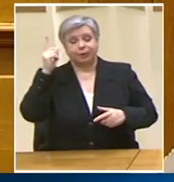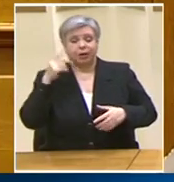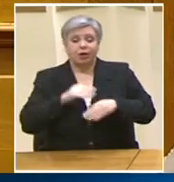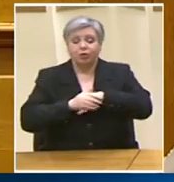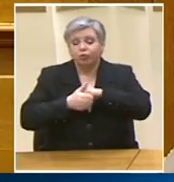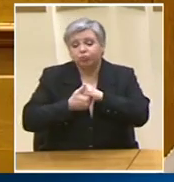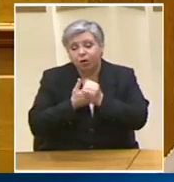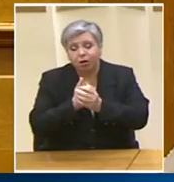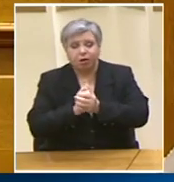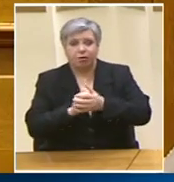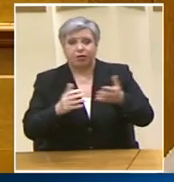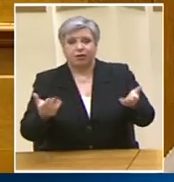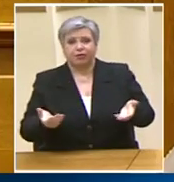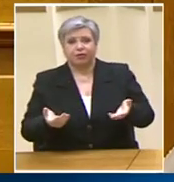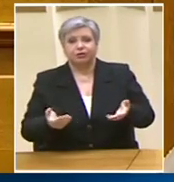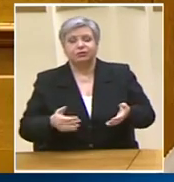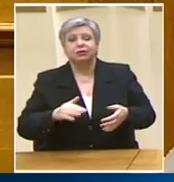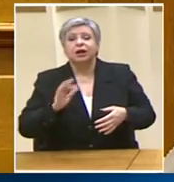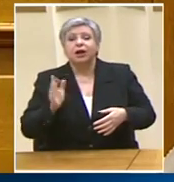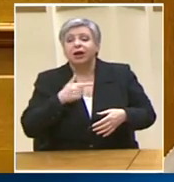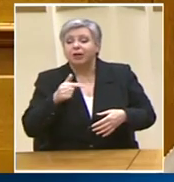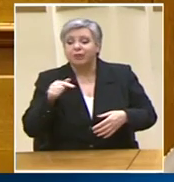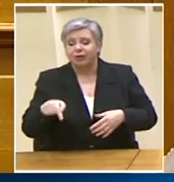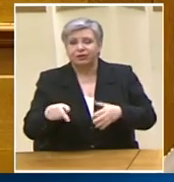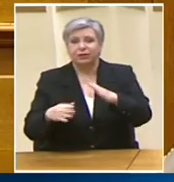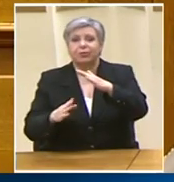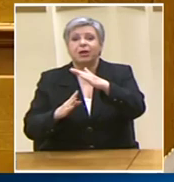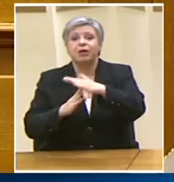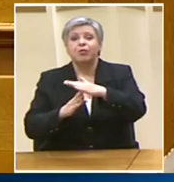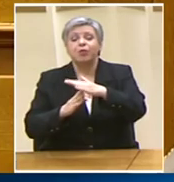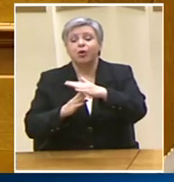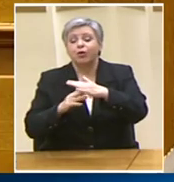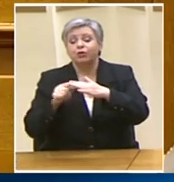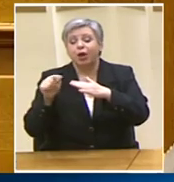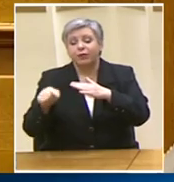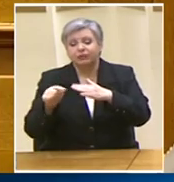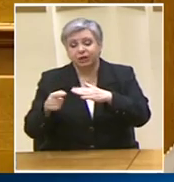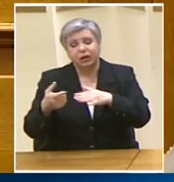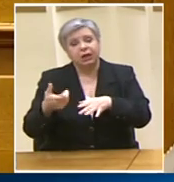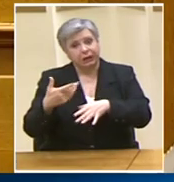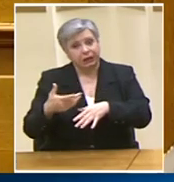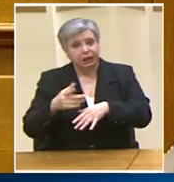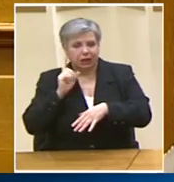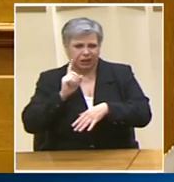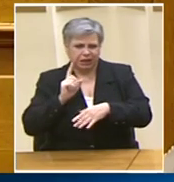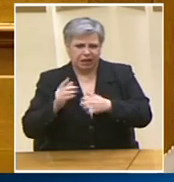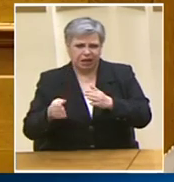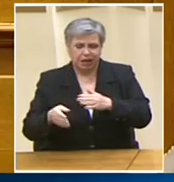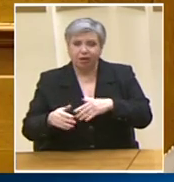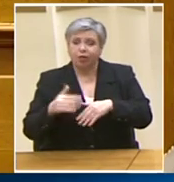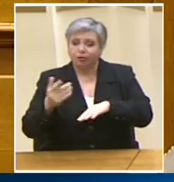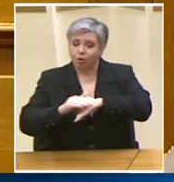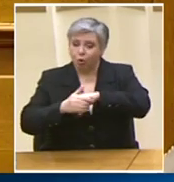η σημερινή πρόεδρος είναι πολιτικά ουδέτερη διότι είχε διατελέσει στο